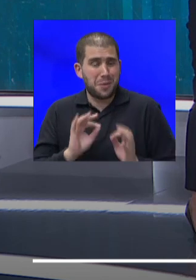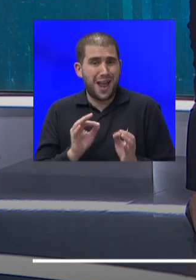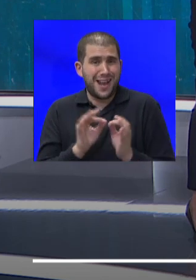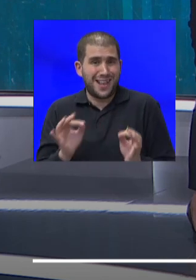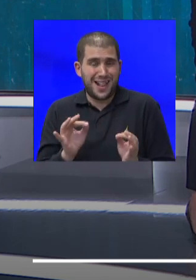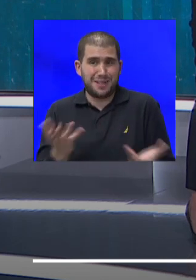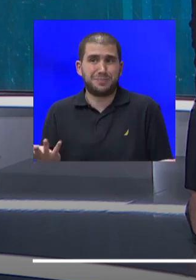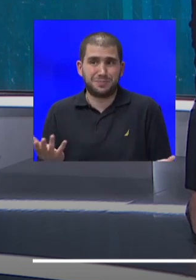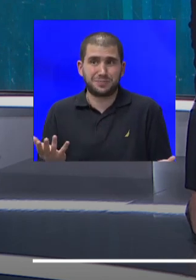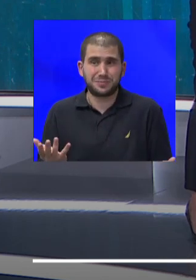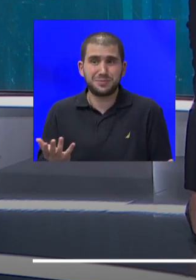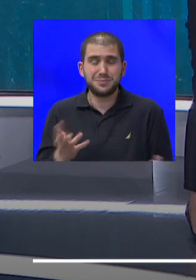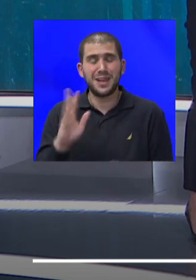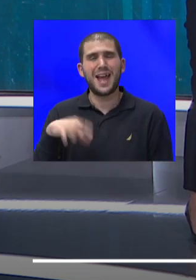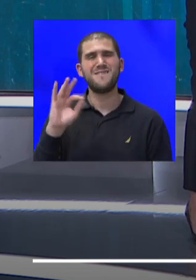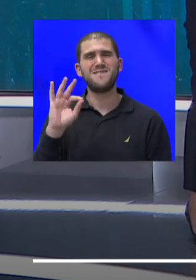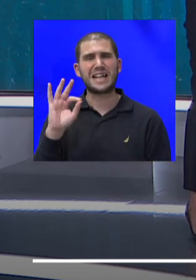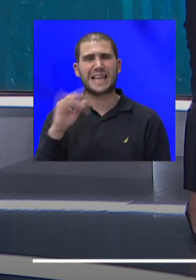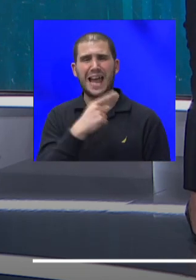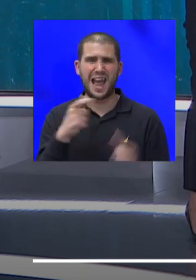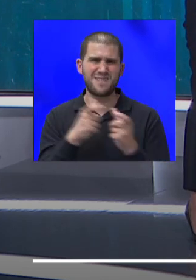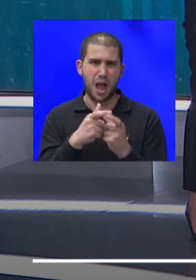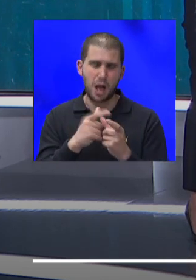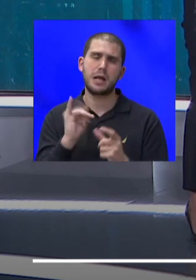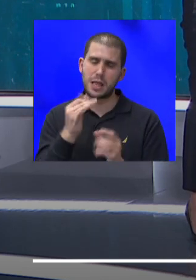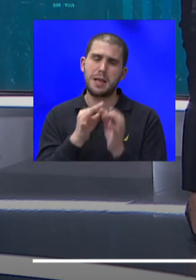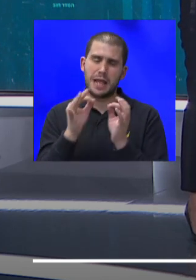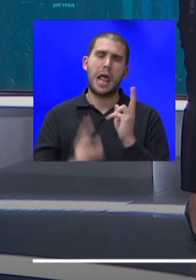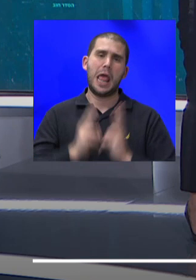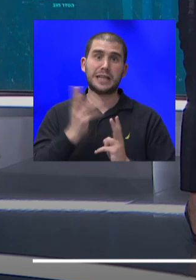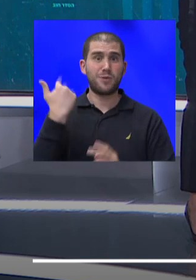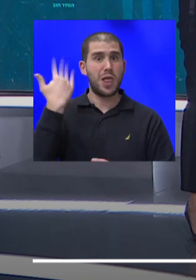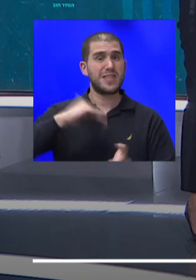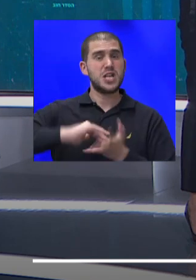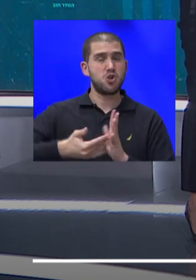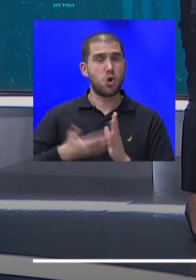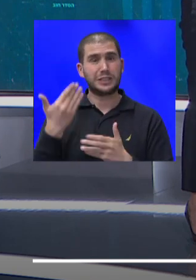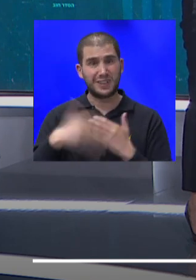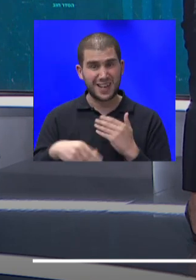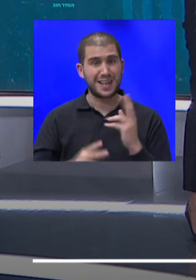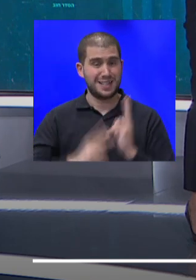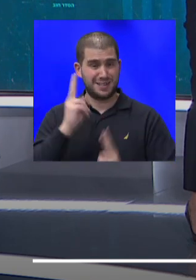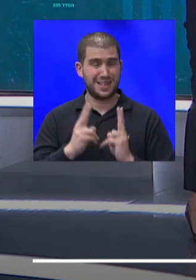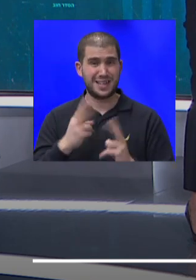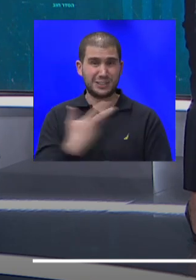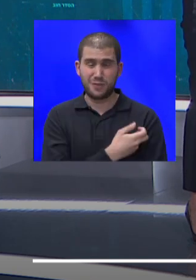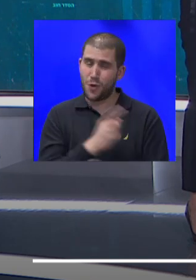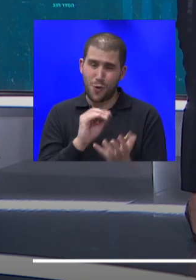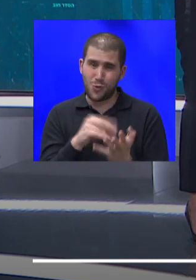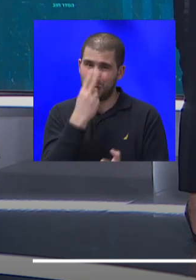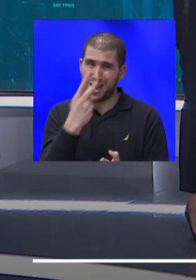פייזר כן לייצרת גם עכשיו, עוד לפני שיש אישור סופי לחיסון הזה. אבל עוד לא ראינו שפייזר מחלק את